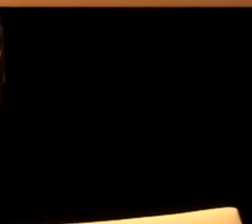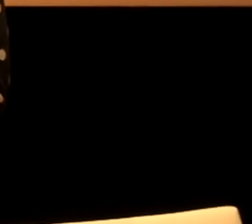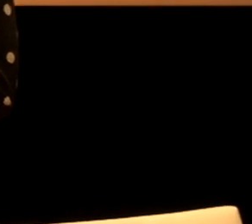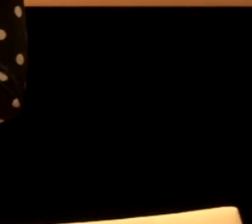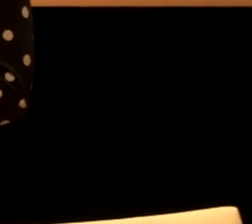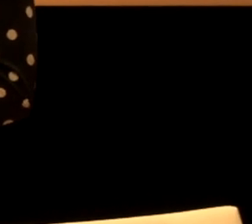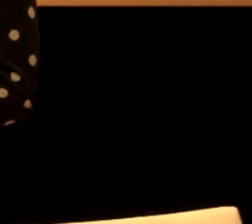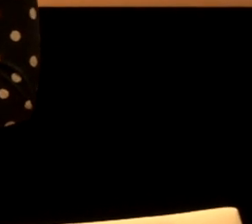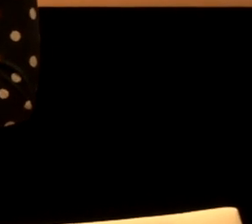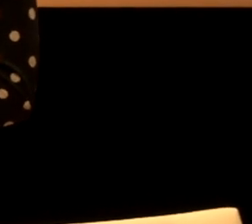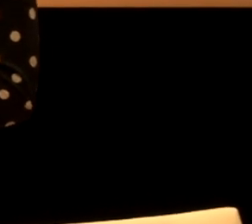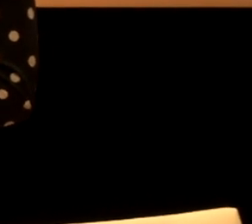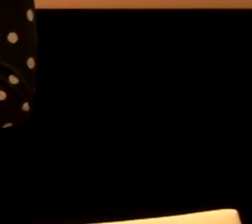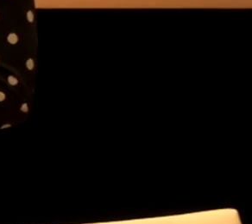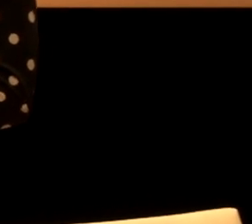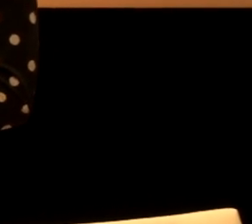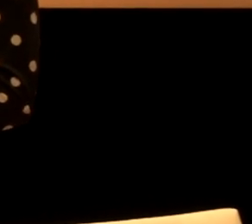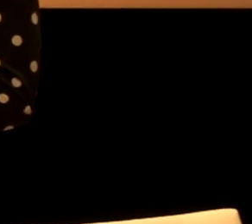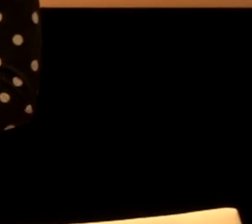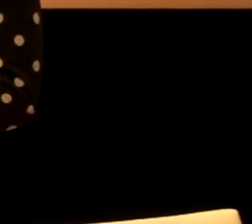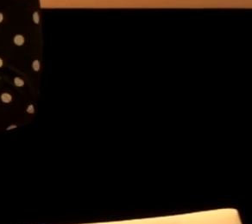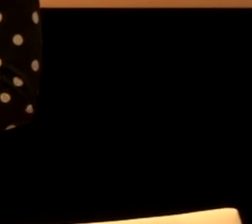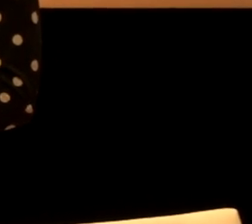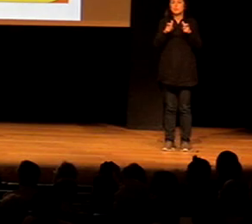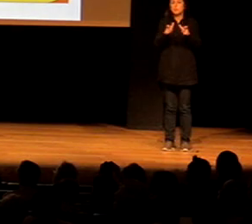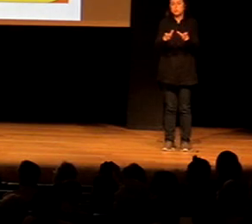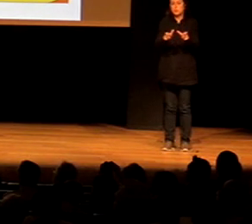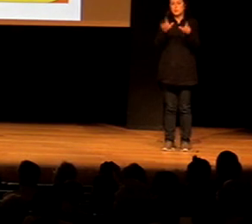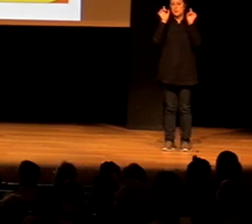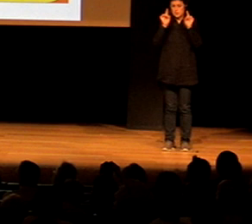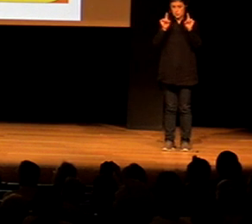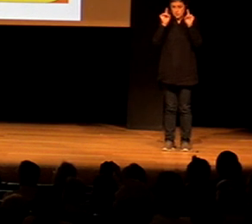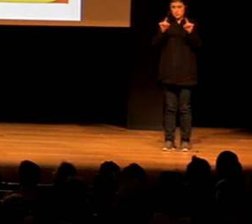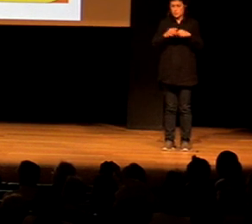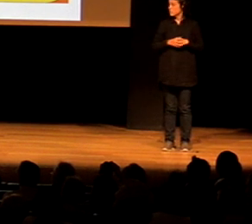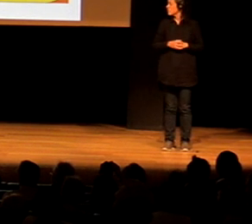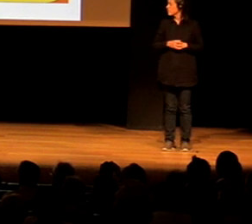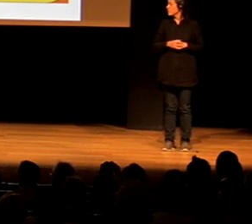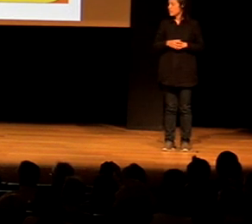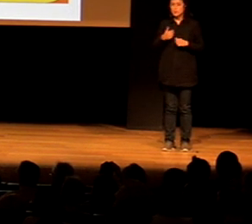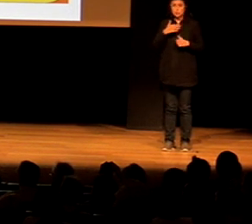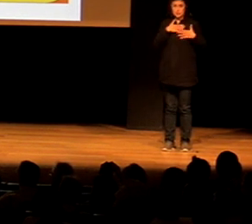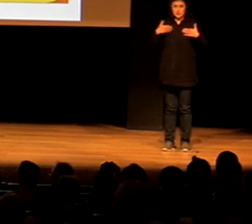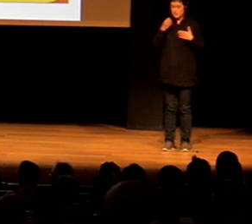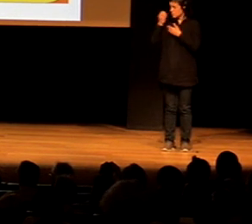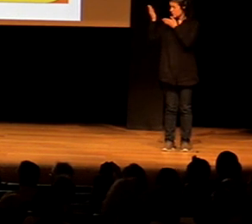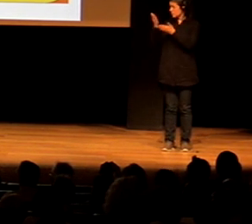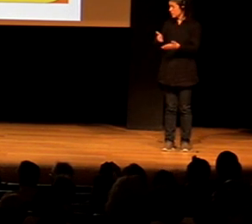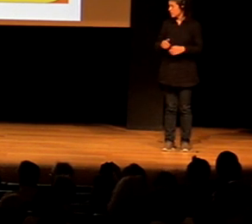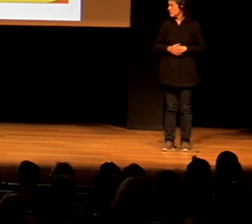eta Luziatorre Aldai Berrueko Eskuntza Berristatzeko Zuzendariak. Daizuenean, unge torri.